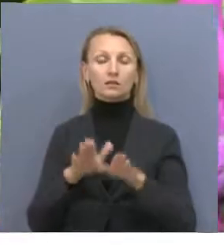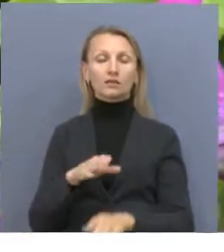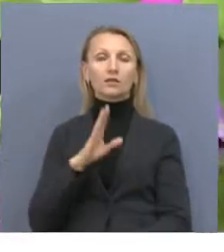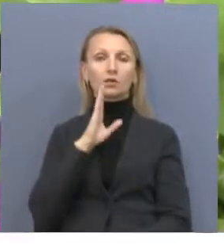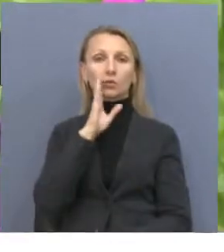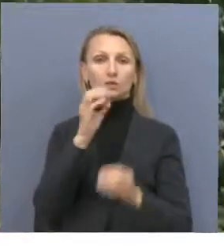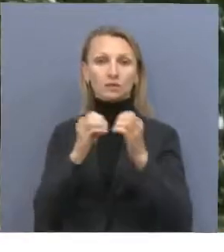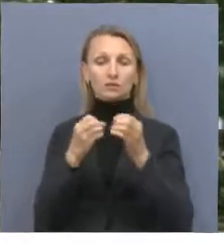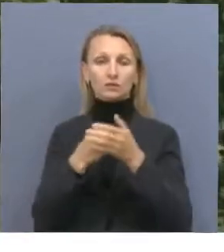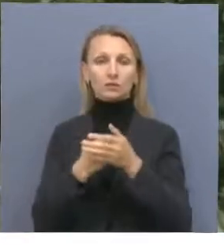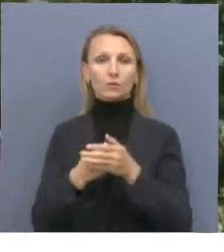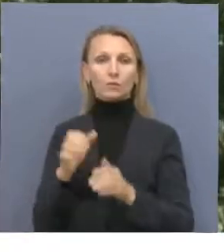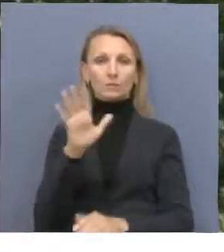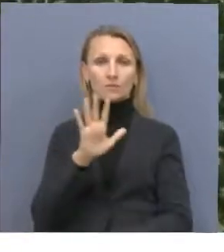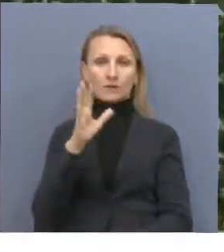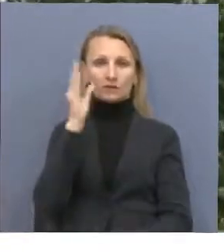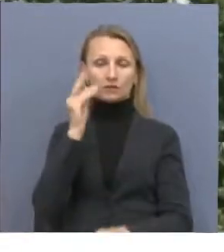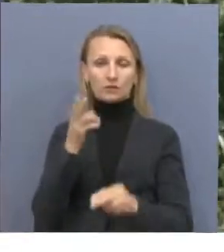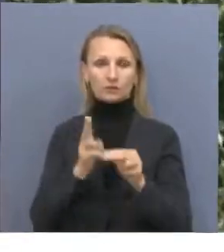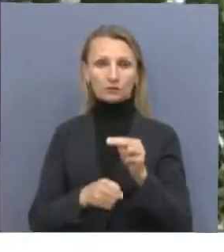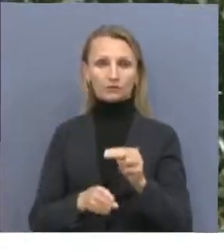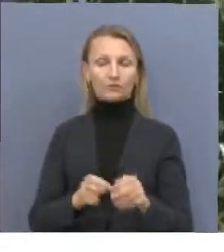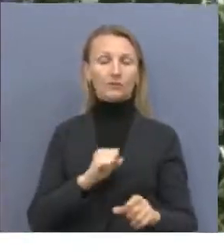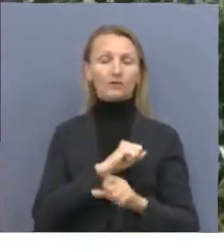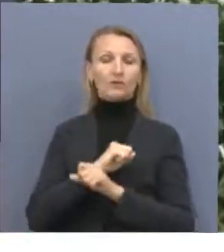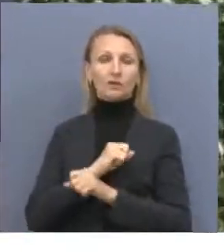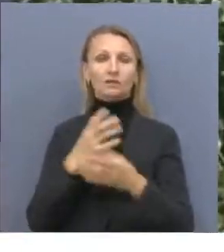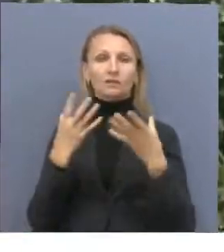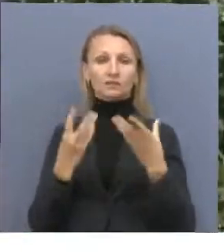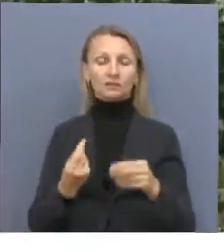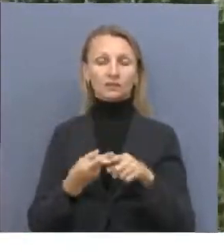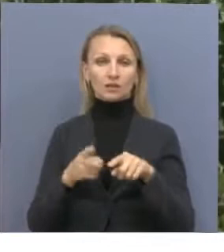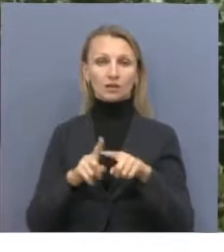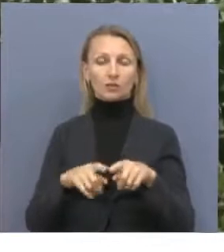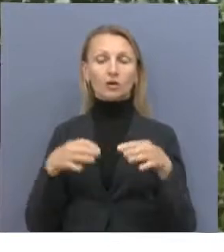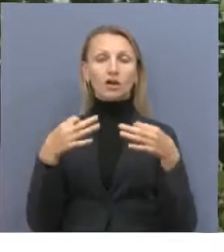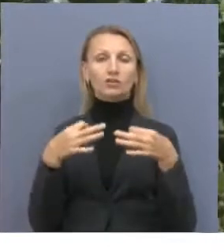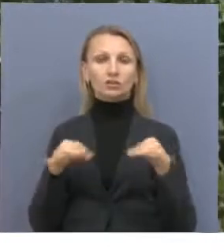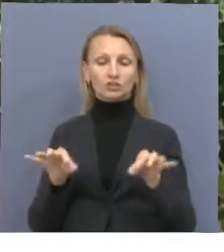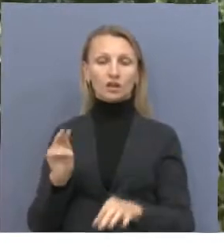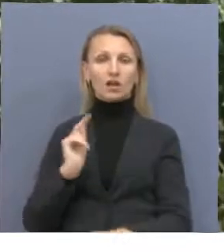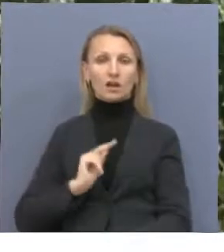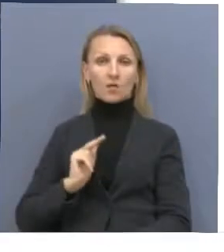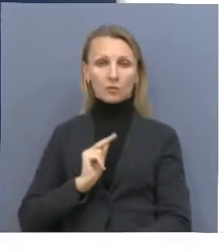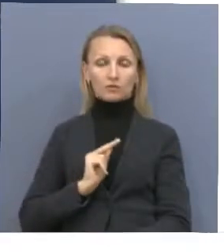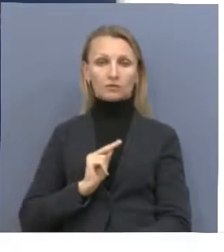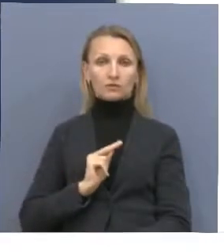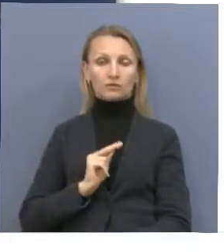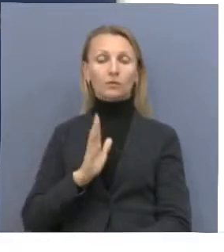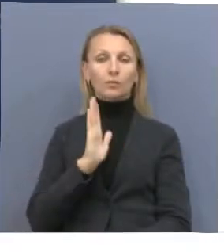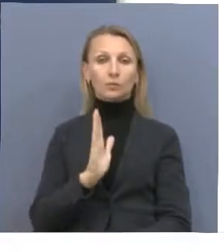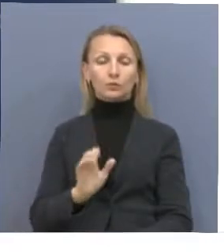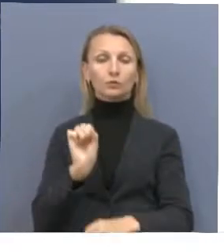.00. В выходные все объекты, которые получили разрешение на возобновление деятельности, они